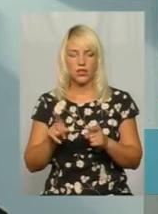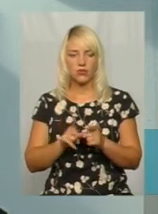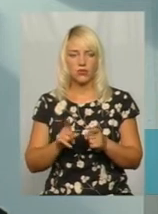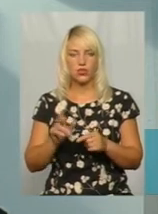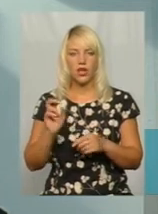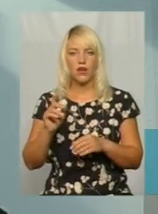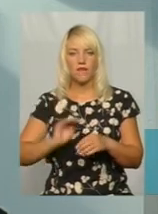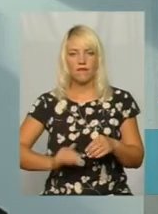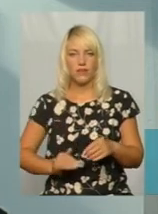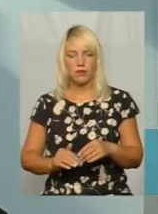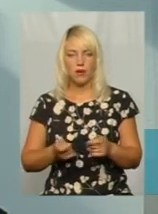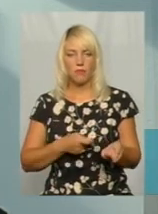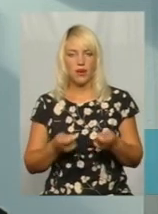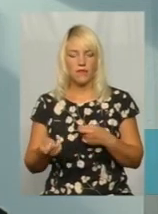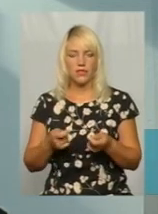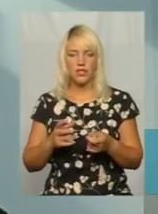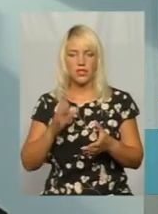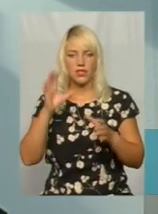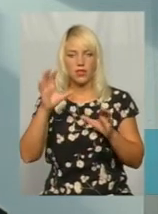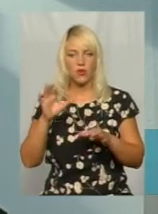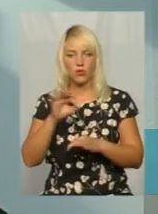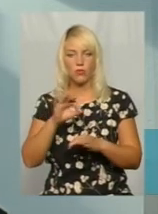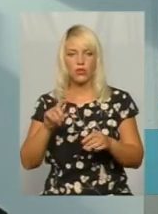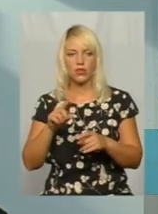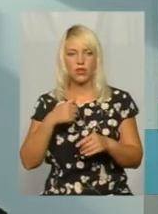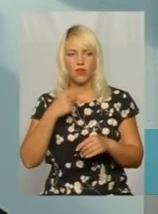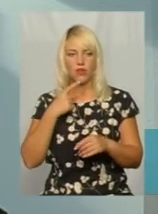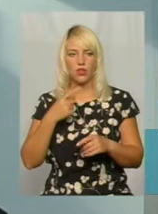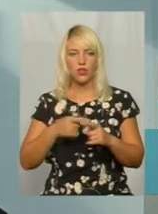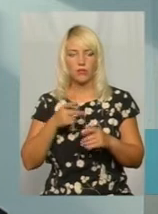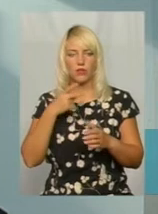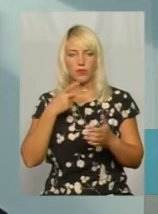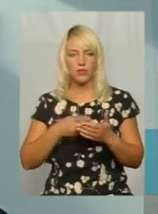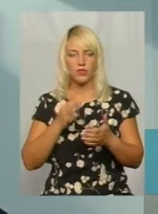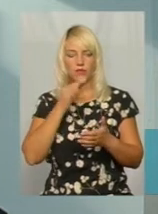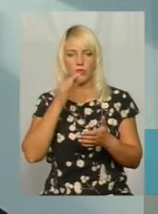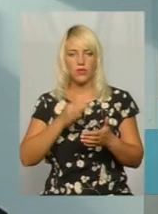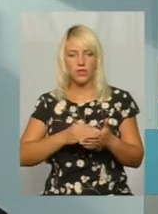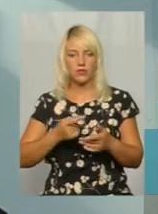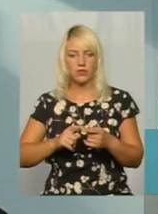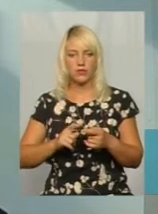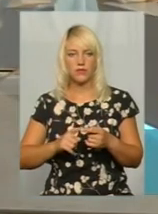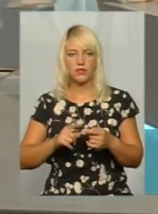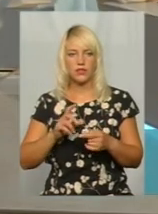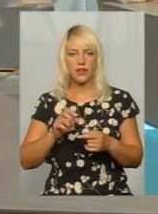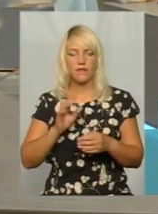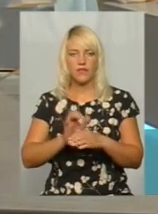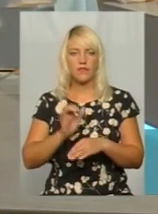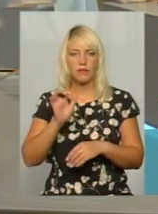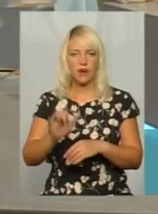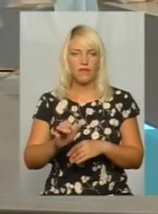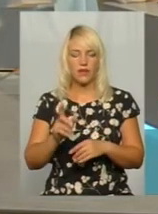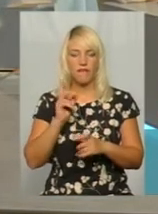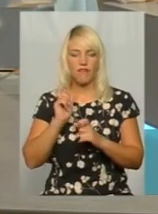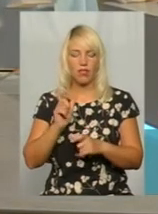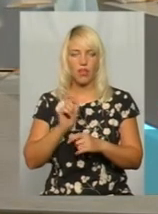перевізника. Законодним проєктом, про який ми говорили, 6644, передбачено і відповідальність вантажу відправника. Тобто, вантаж